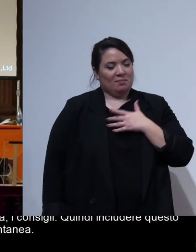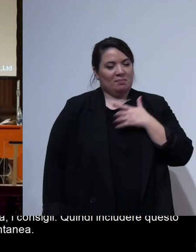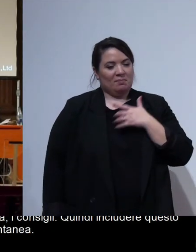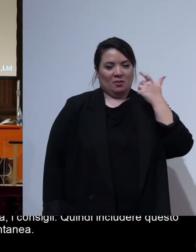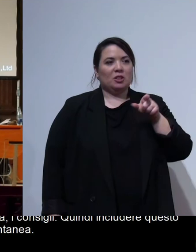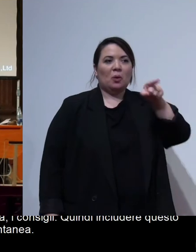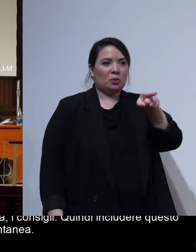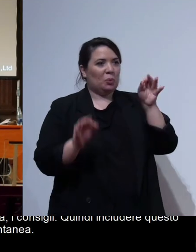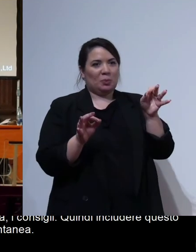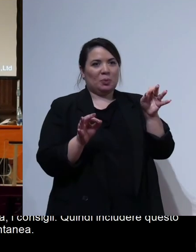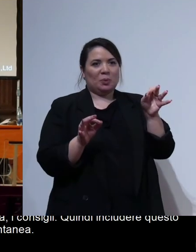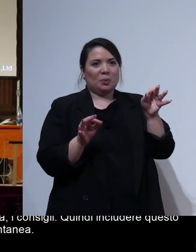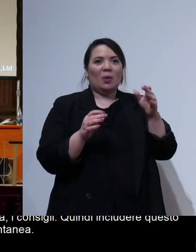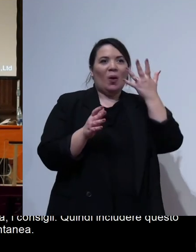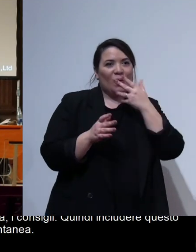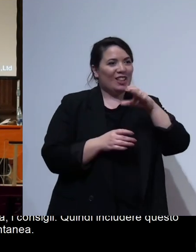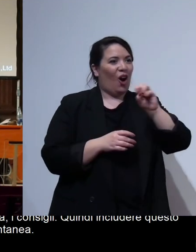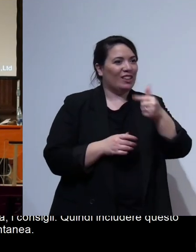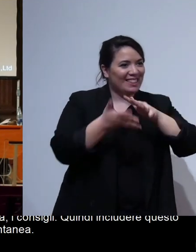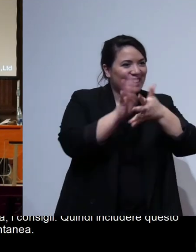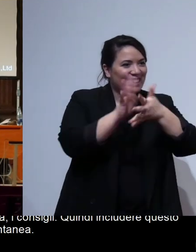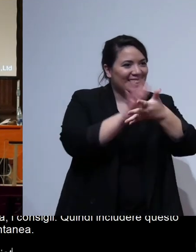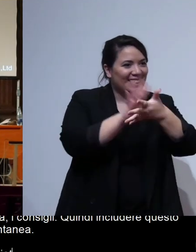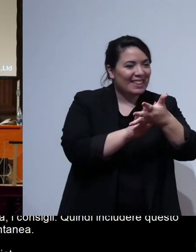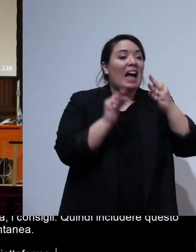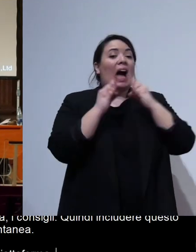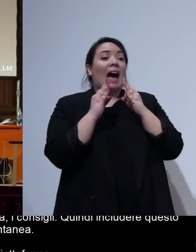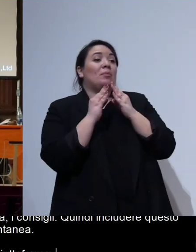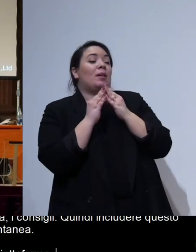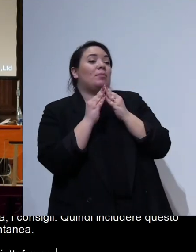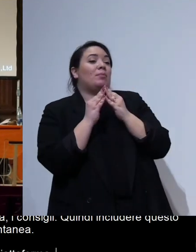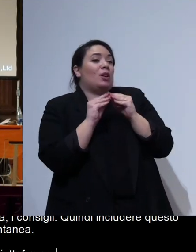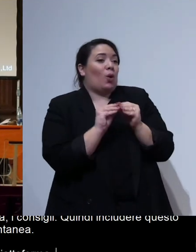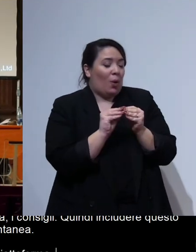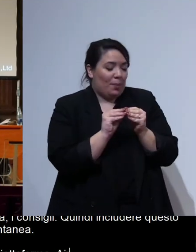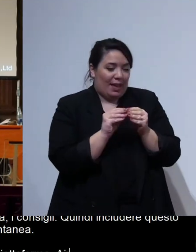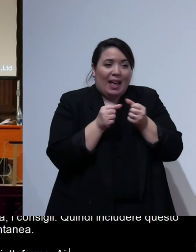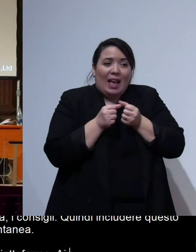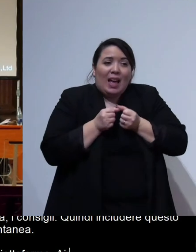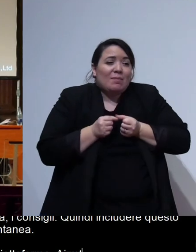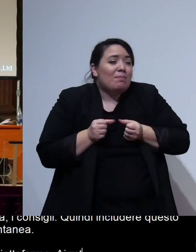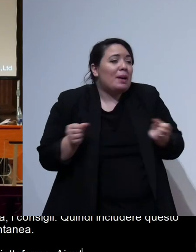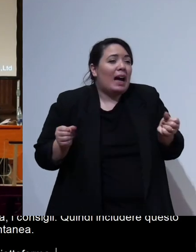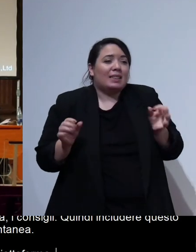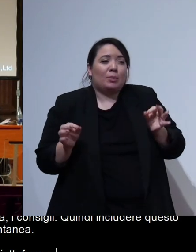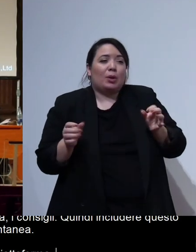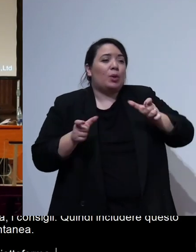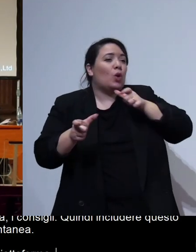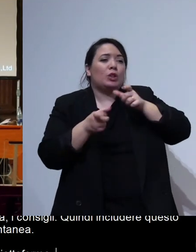piattaforma allora Airbnb in realtà si basa soprattutto sulla comunicazione via